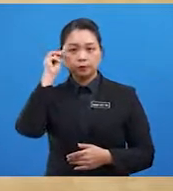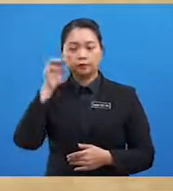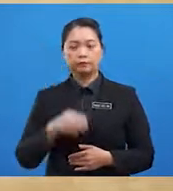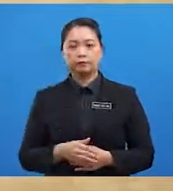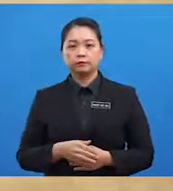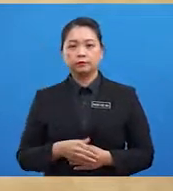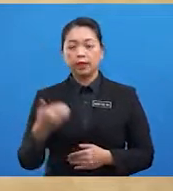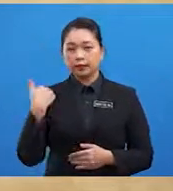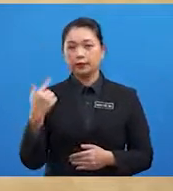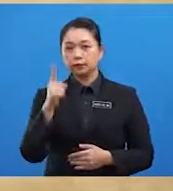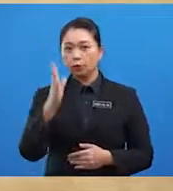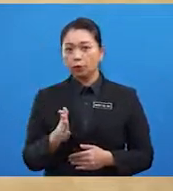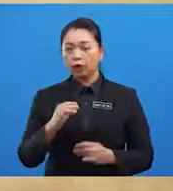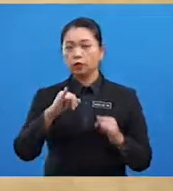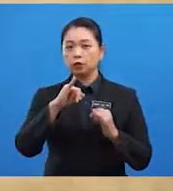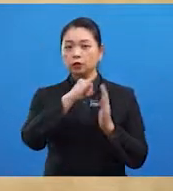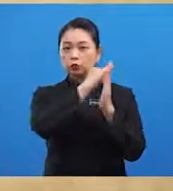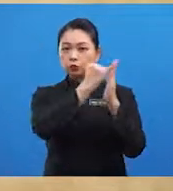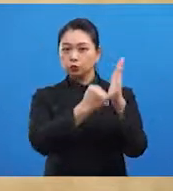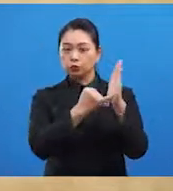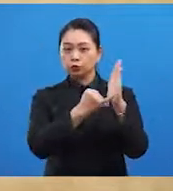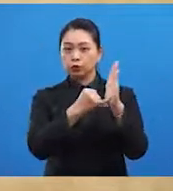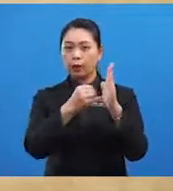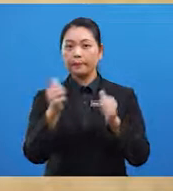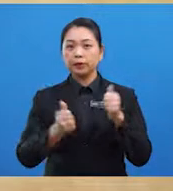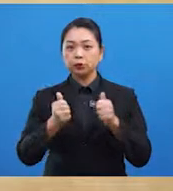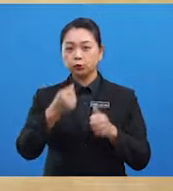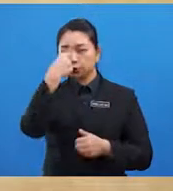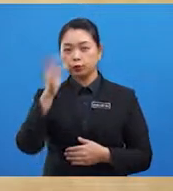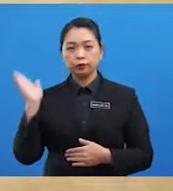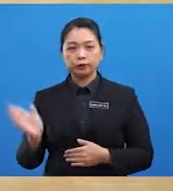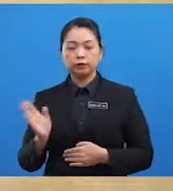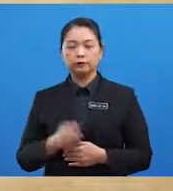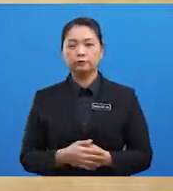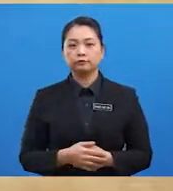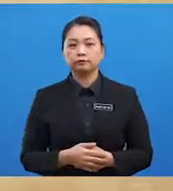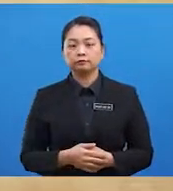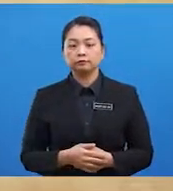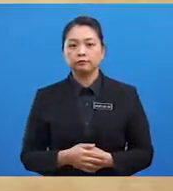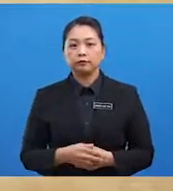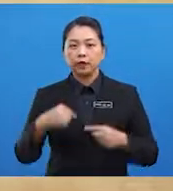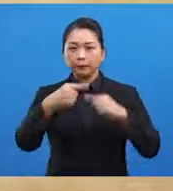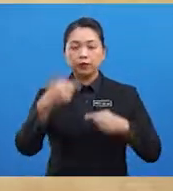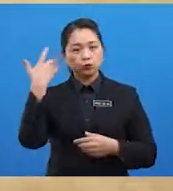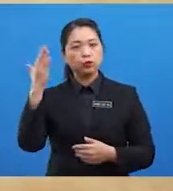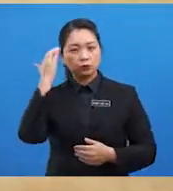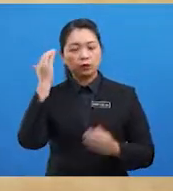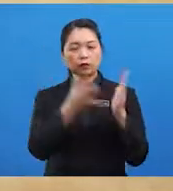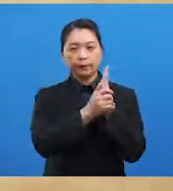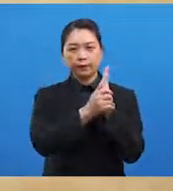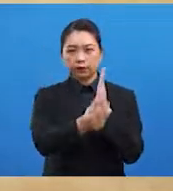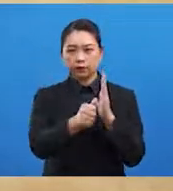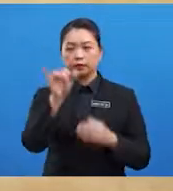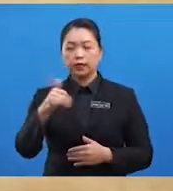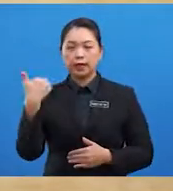jurupandu kepada waskodagama Apabila mengetahui kemahiran yang ada pada